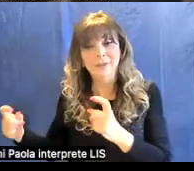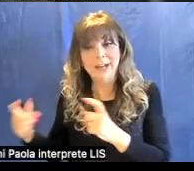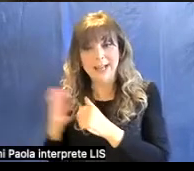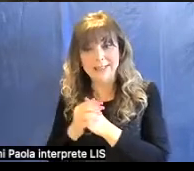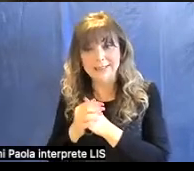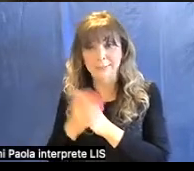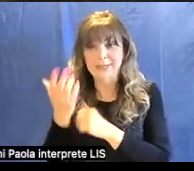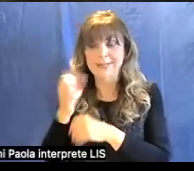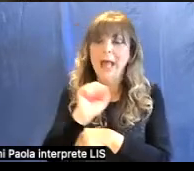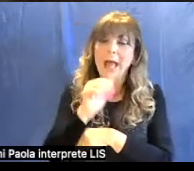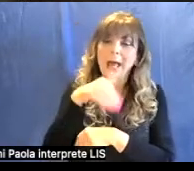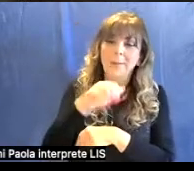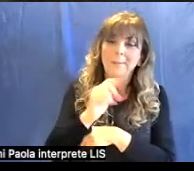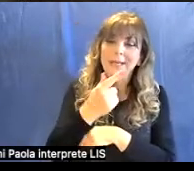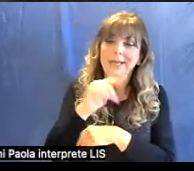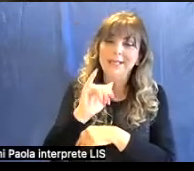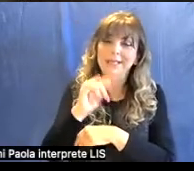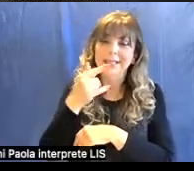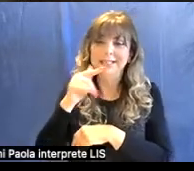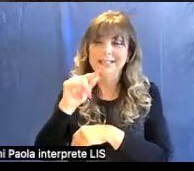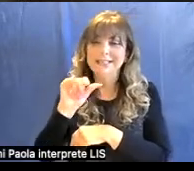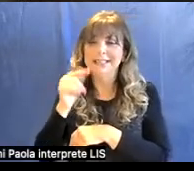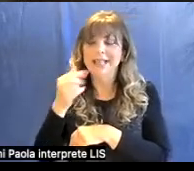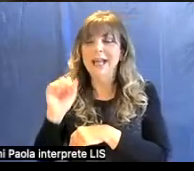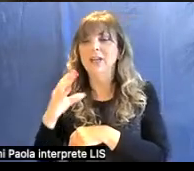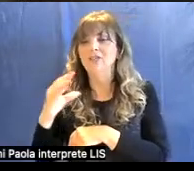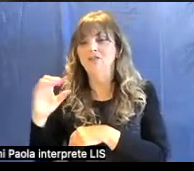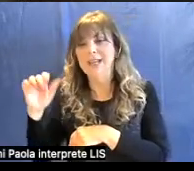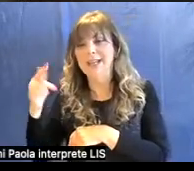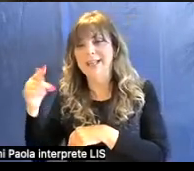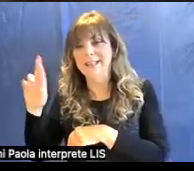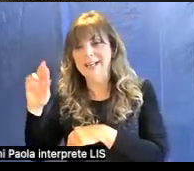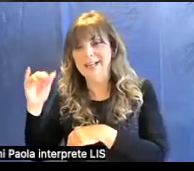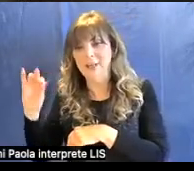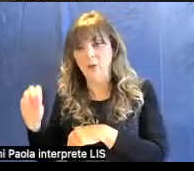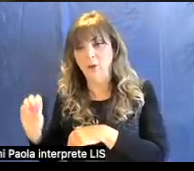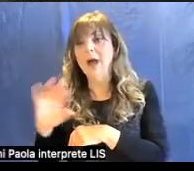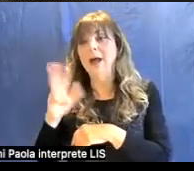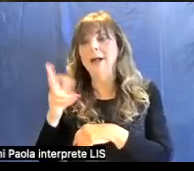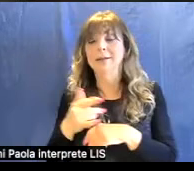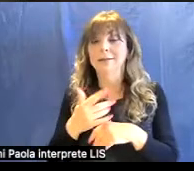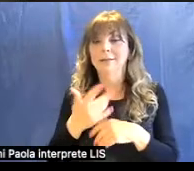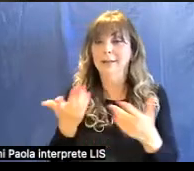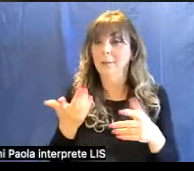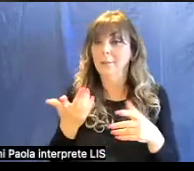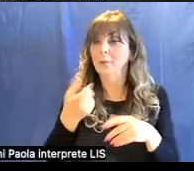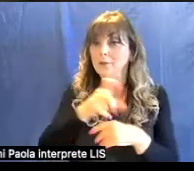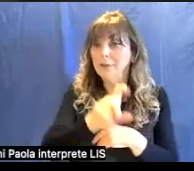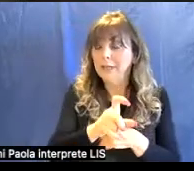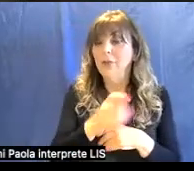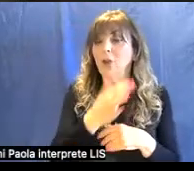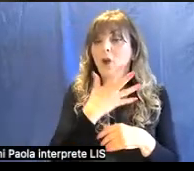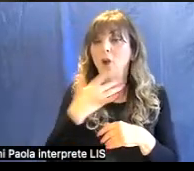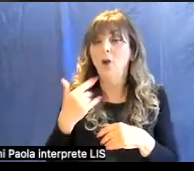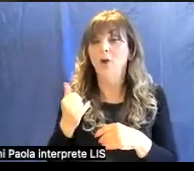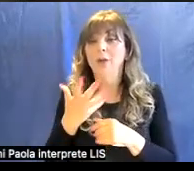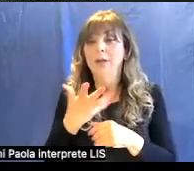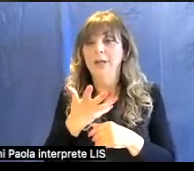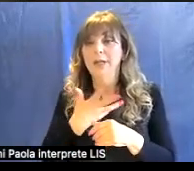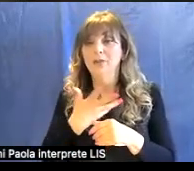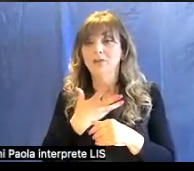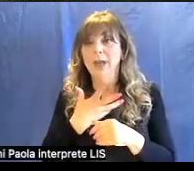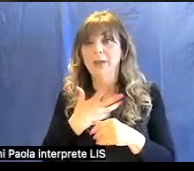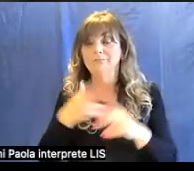fra l'ametista e il citrino nel quarzo. Altre cause che generano il colore possono essere i cosiddetti centri di